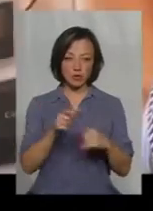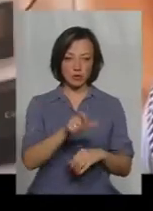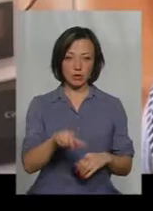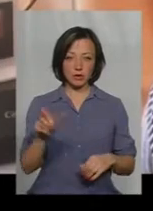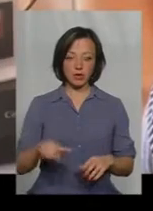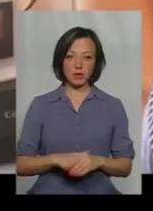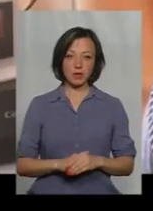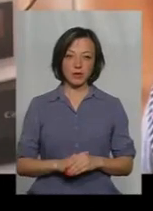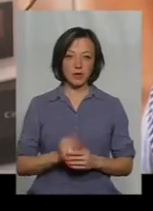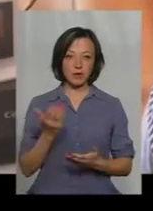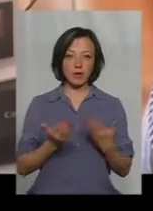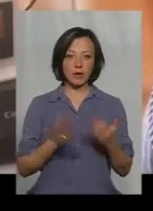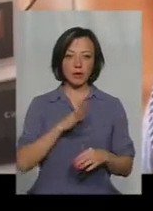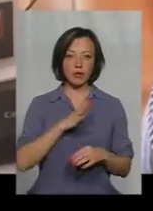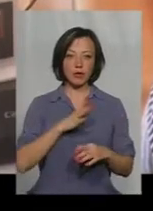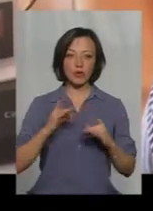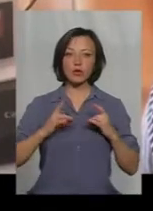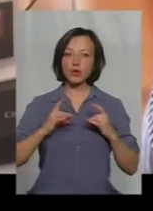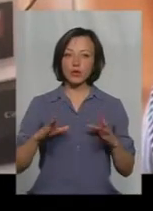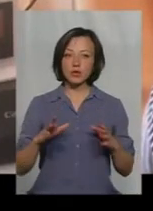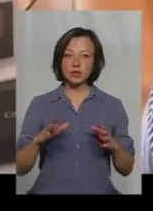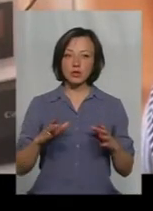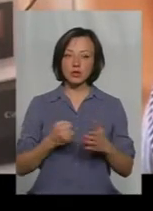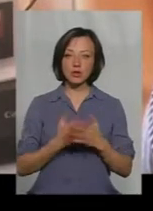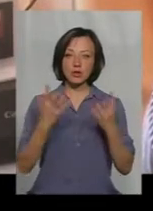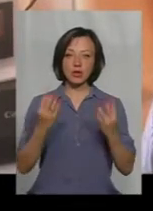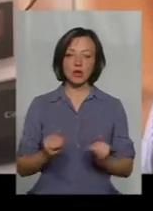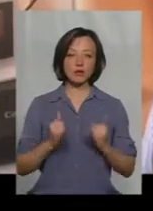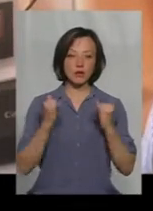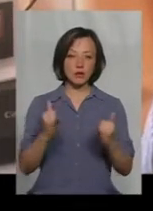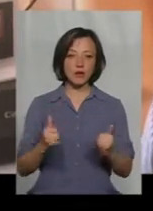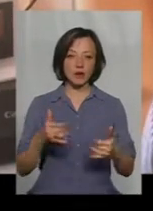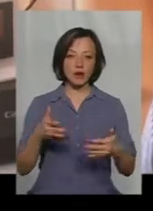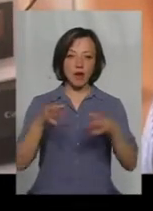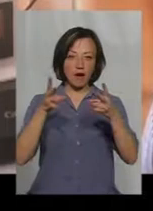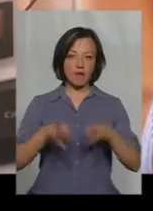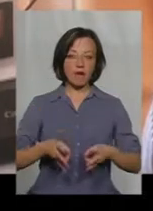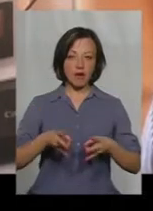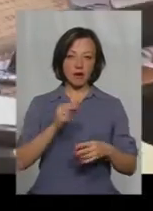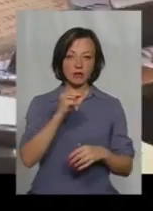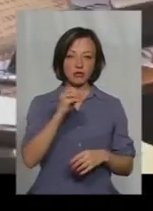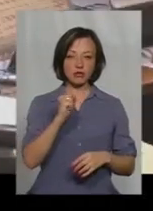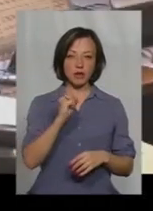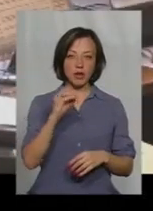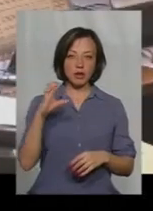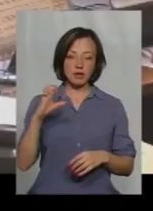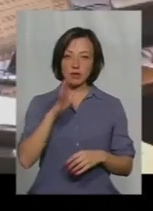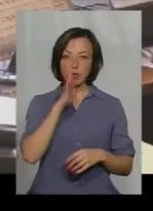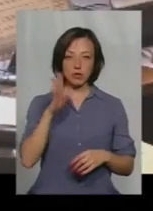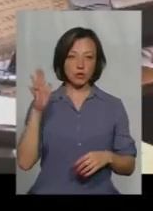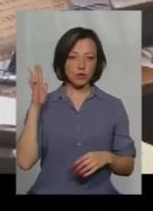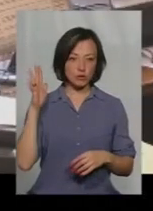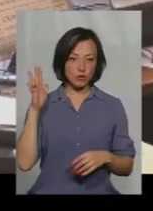людей. Мабуть, було урочисте до дня вшанування аварії на Чорнобильській ЕС, п'ять років тому,